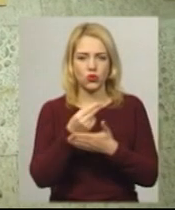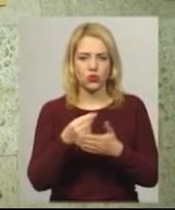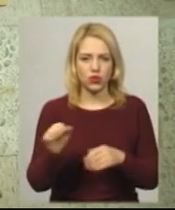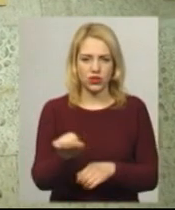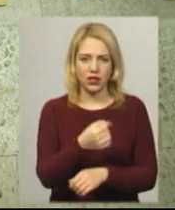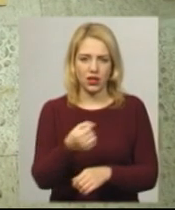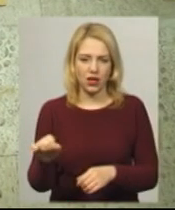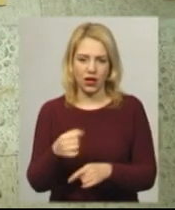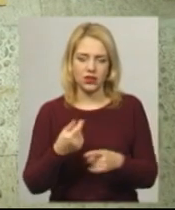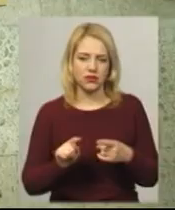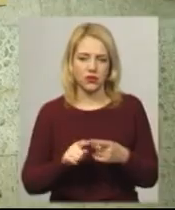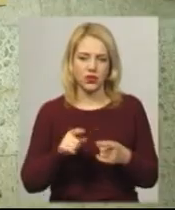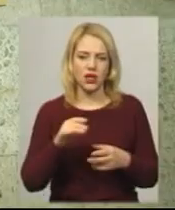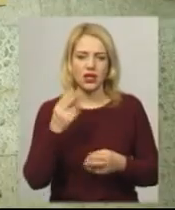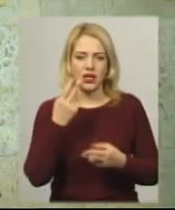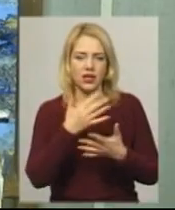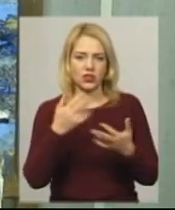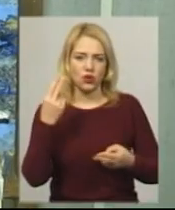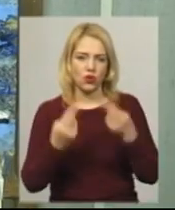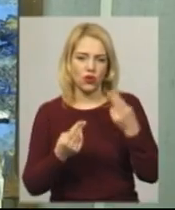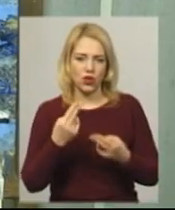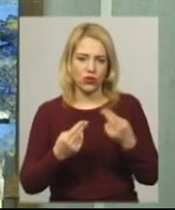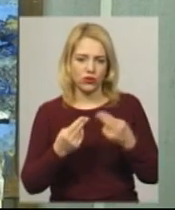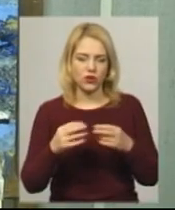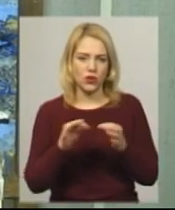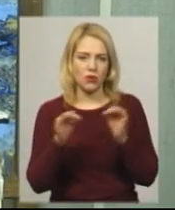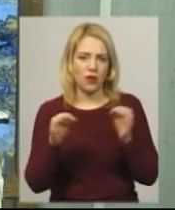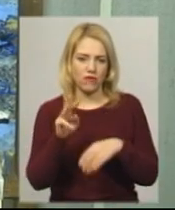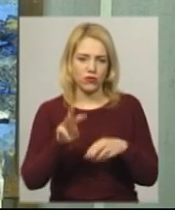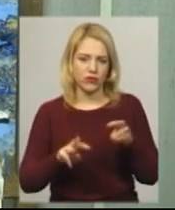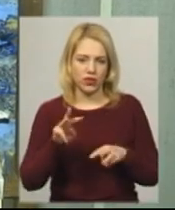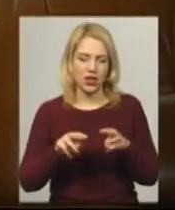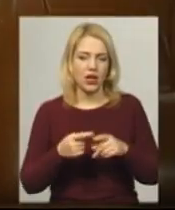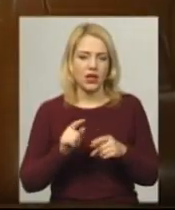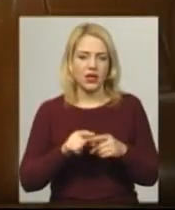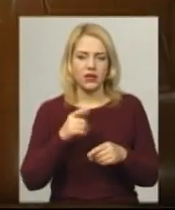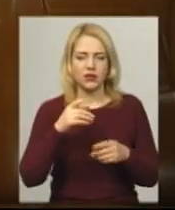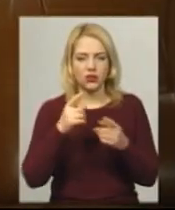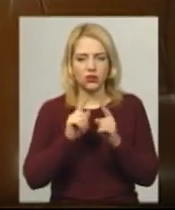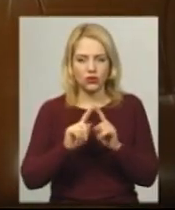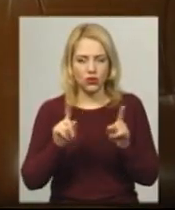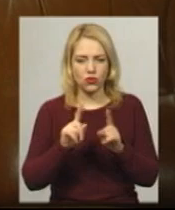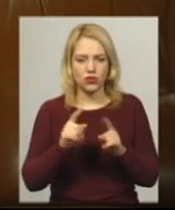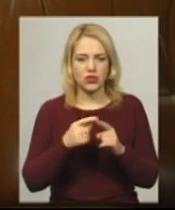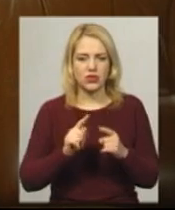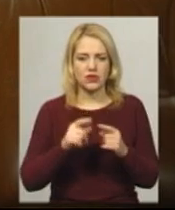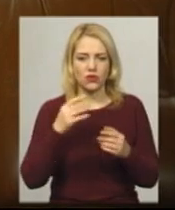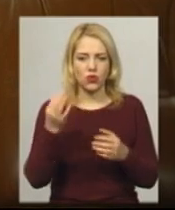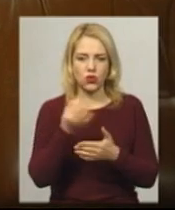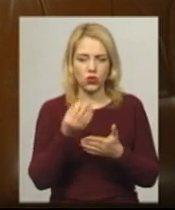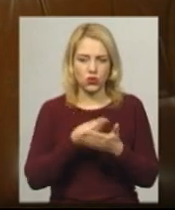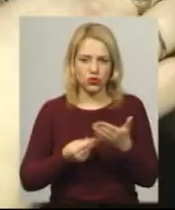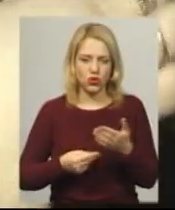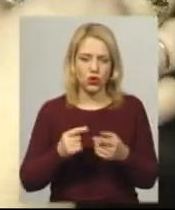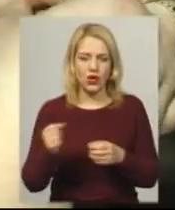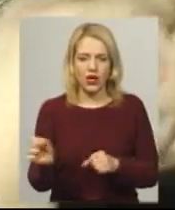гоболени з різнокольорової вовни. Найбільше в своїх роботах зображає кам'янець та його фортецю. Тонкощі художнього ткацтва, розповідає, опановувала впродовж